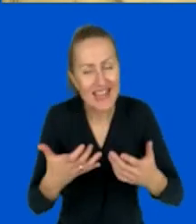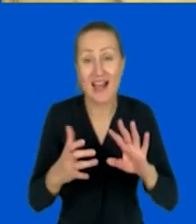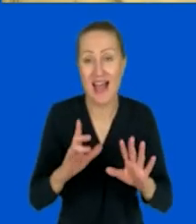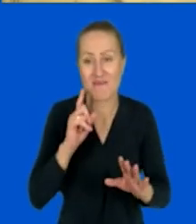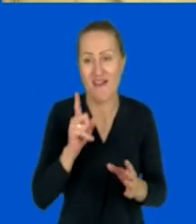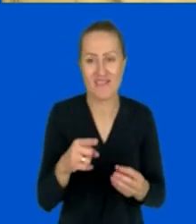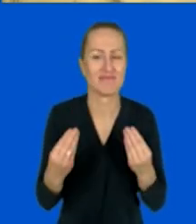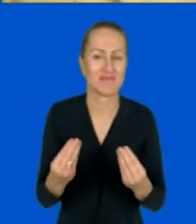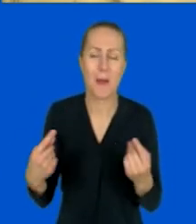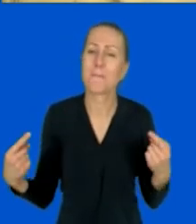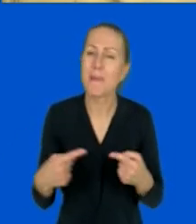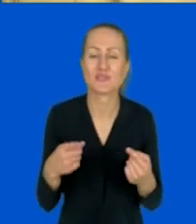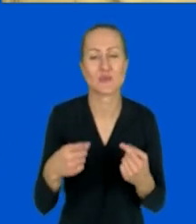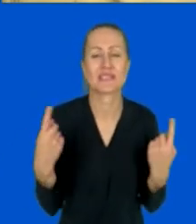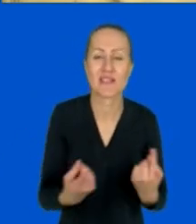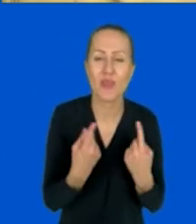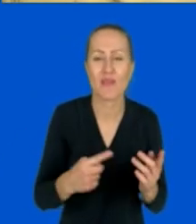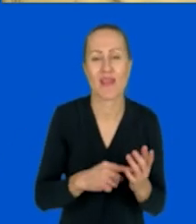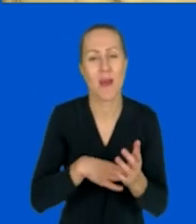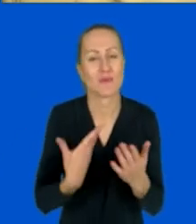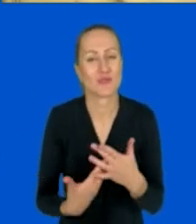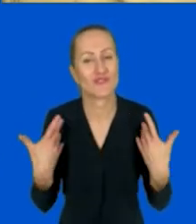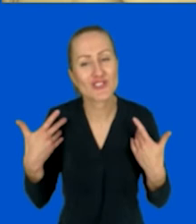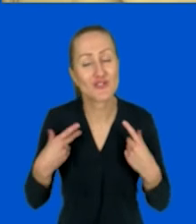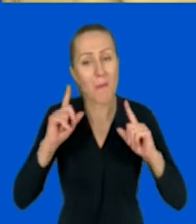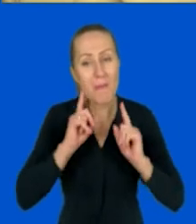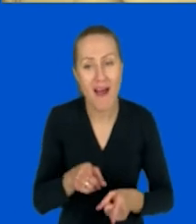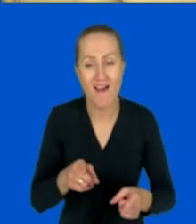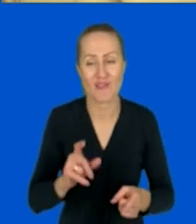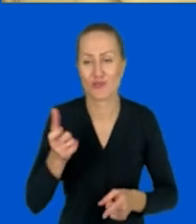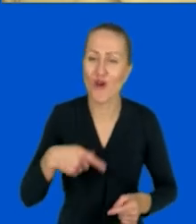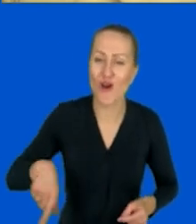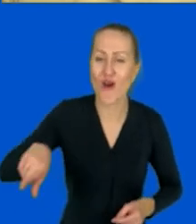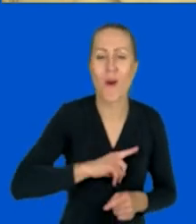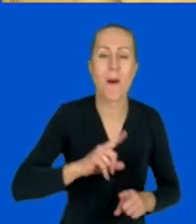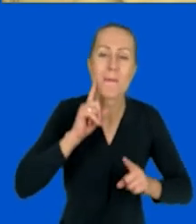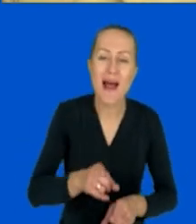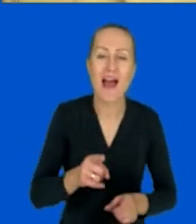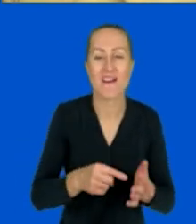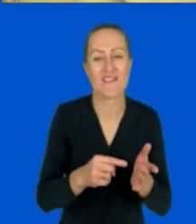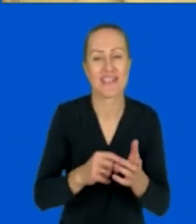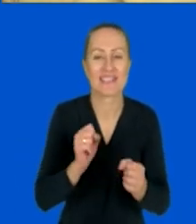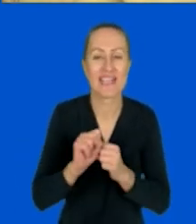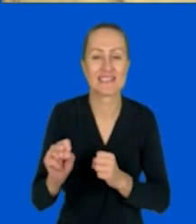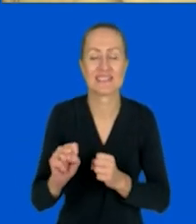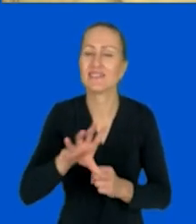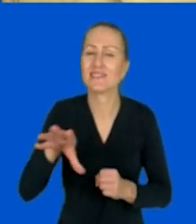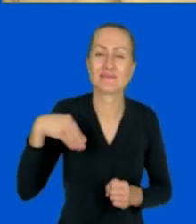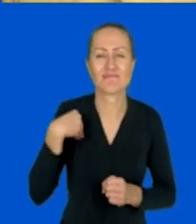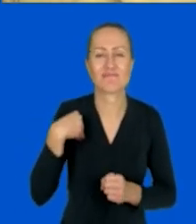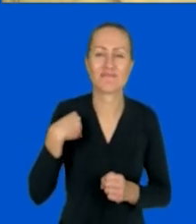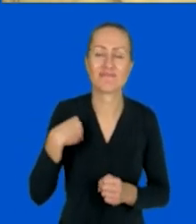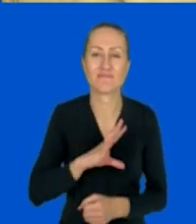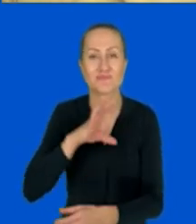to sprawdza w sytuacjach w życiu, w realu, kiedy można rzeczywiście pójść, dołączyć do swojej drużyny,